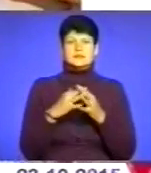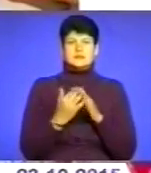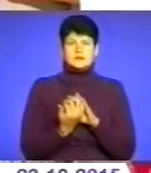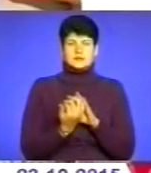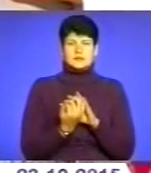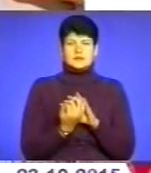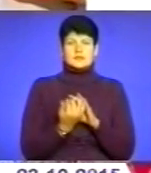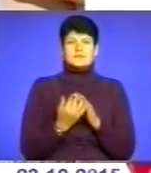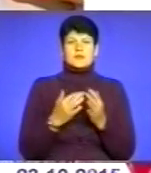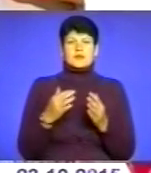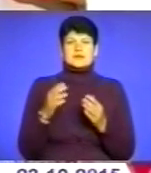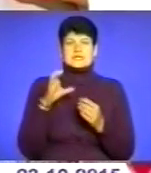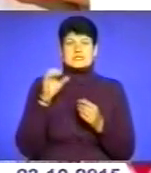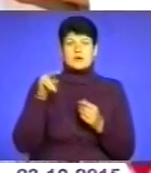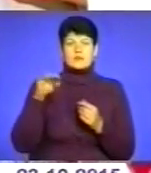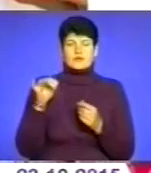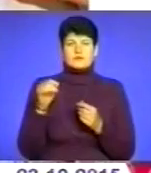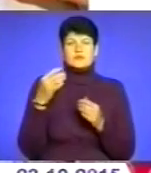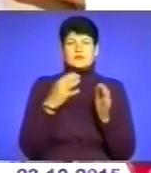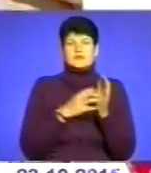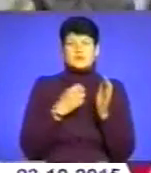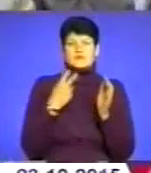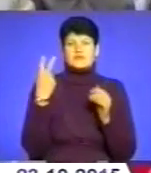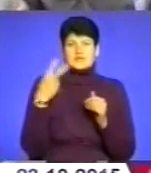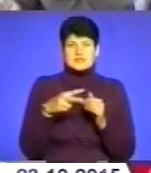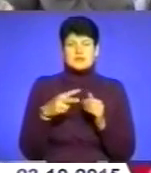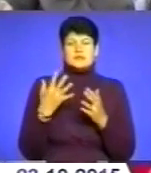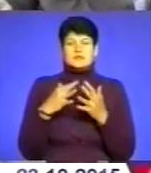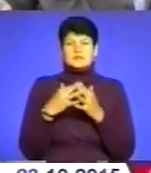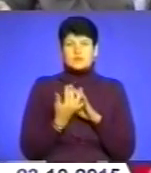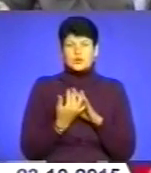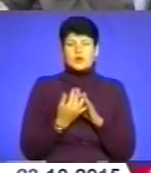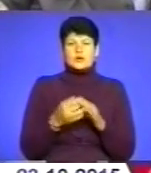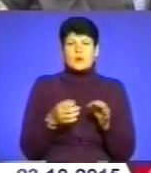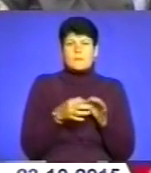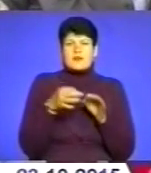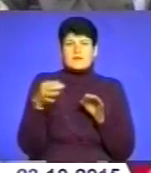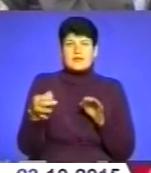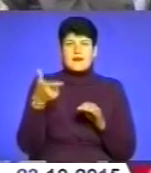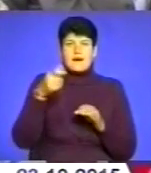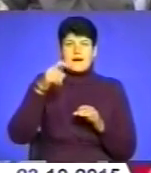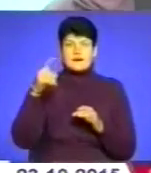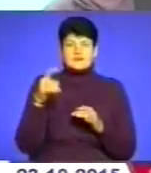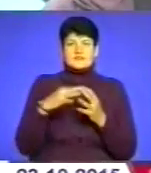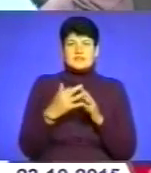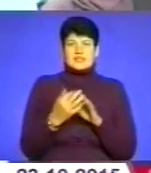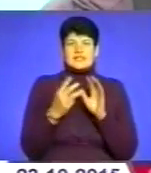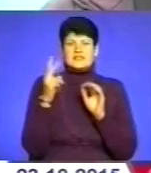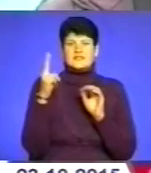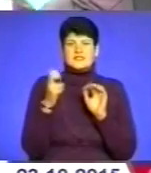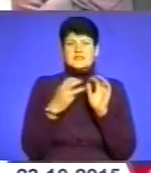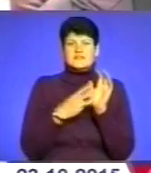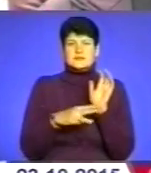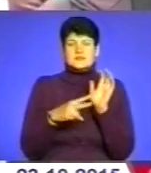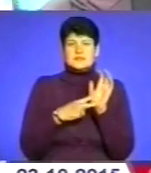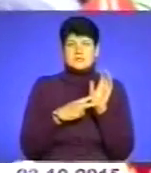Сапогів – 920-й населений пункт Тернопільщини, до якого підвели природній газ. У селі 287 дворів,